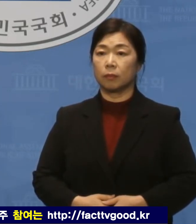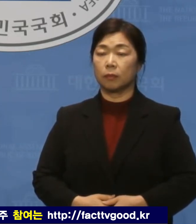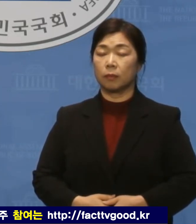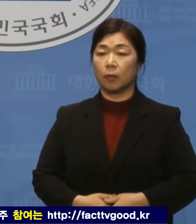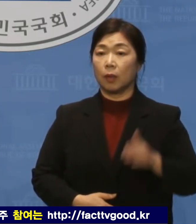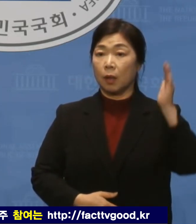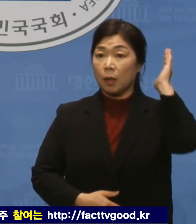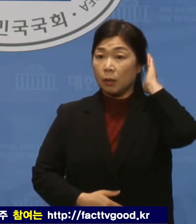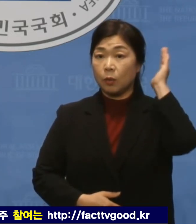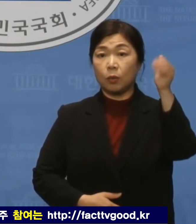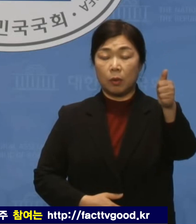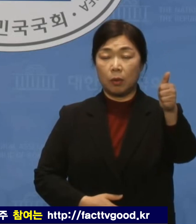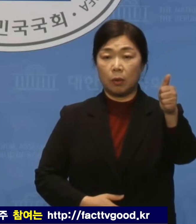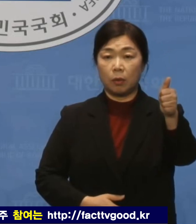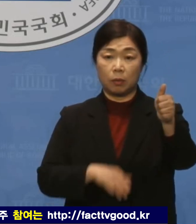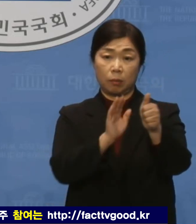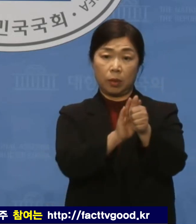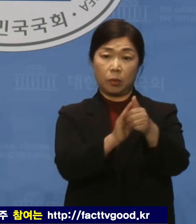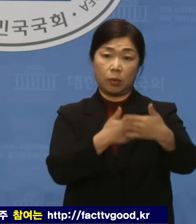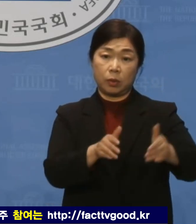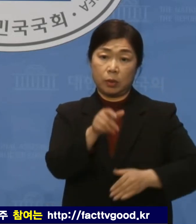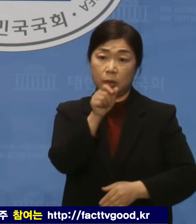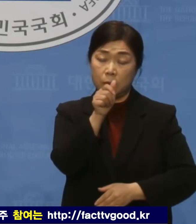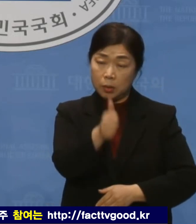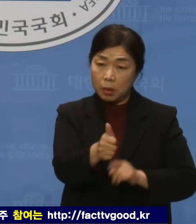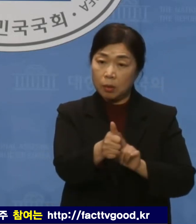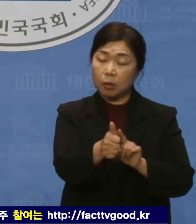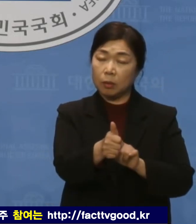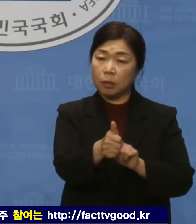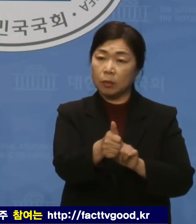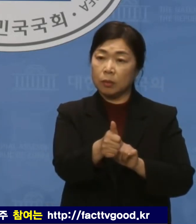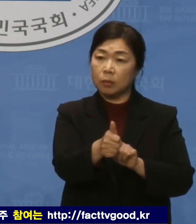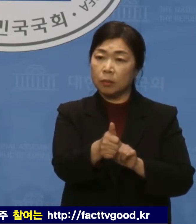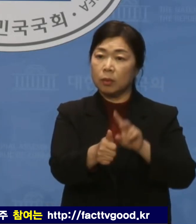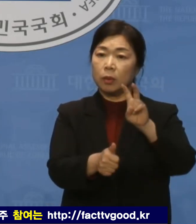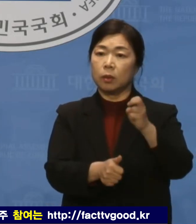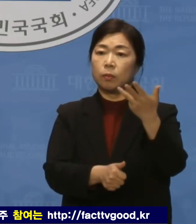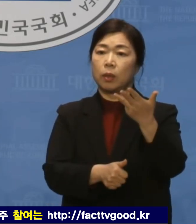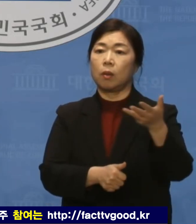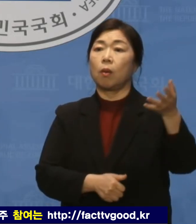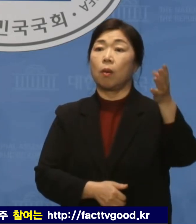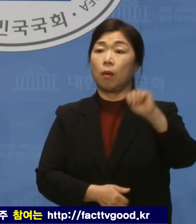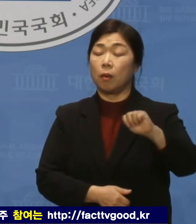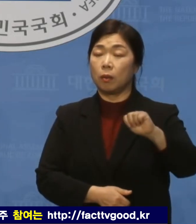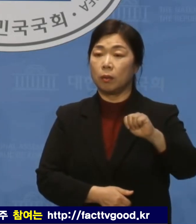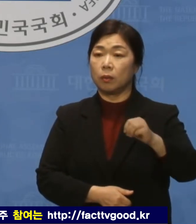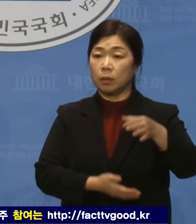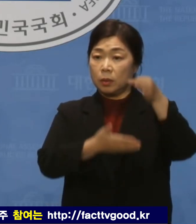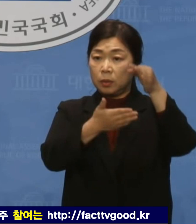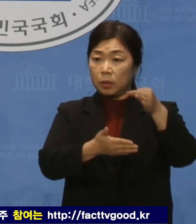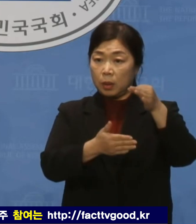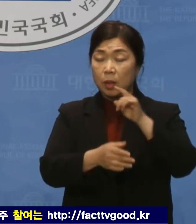대통령 비서실장의 28억 원 재산신고 누락이 개인 프라이버시입니까?